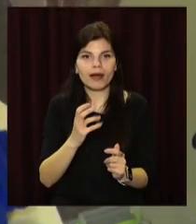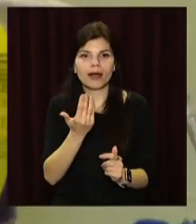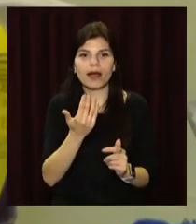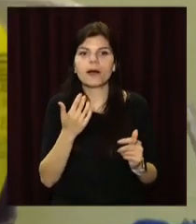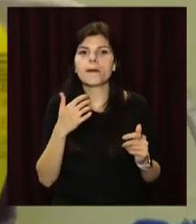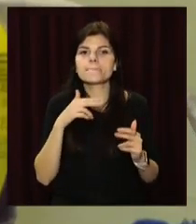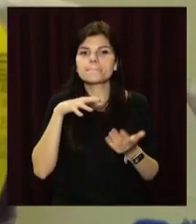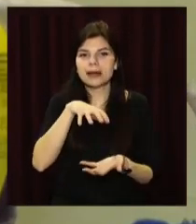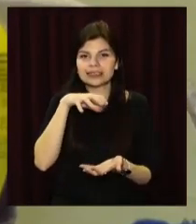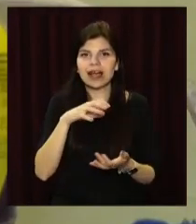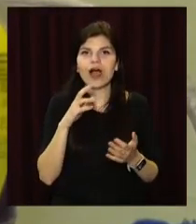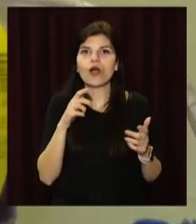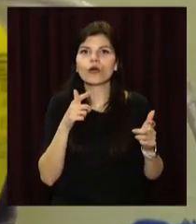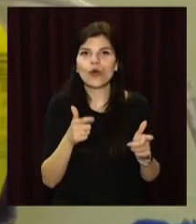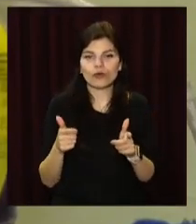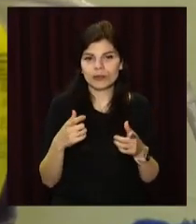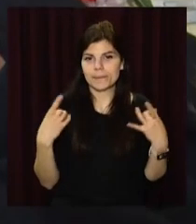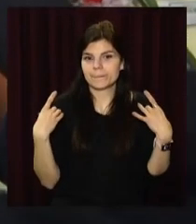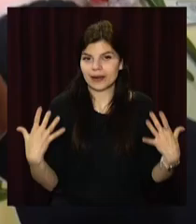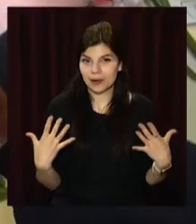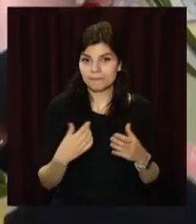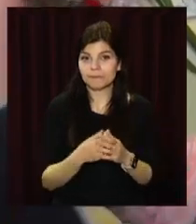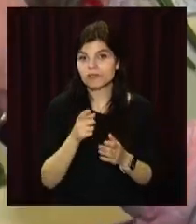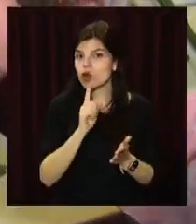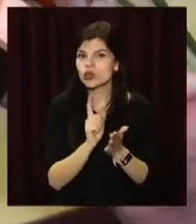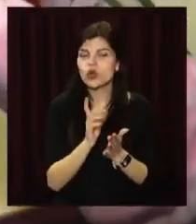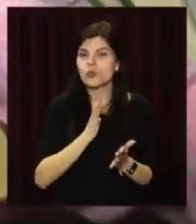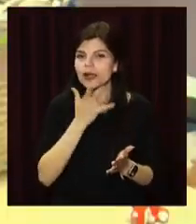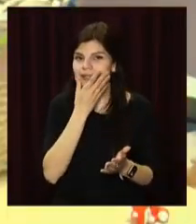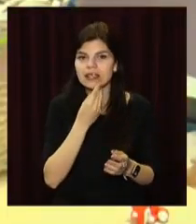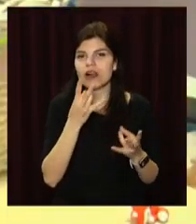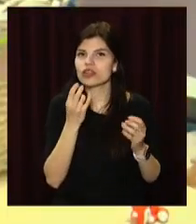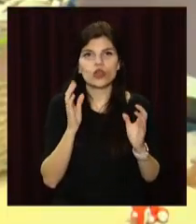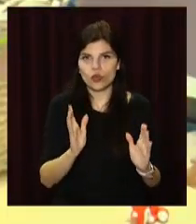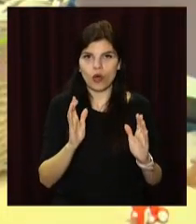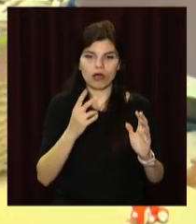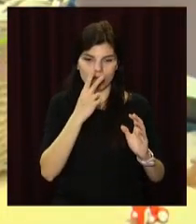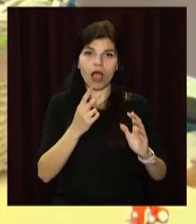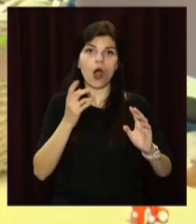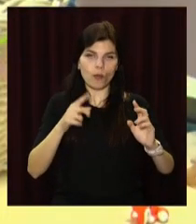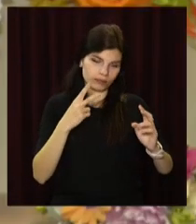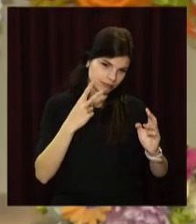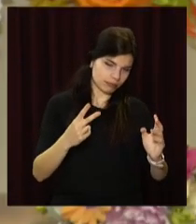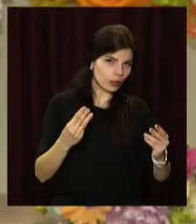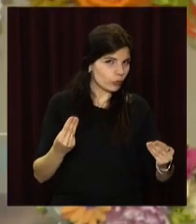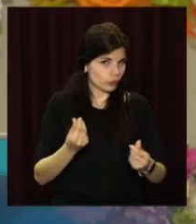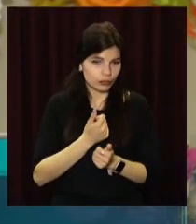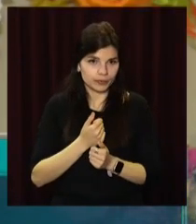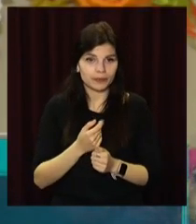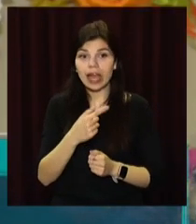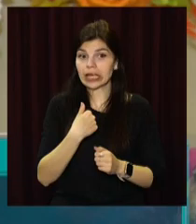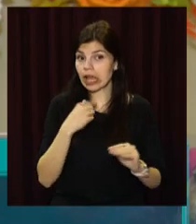кошика. Дев'ятирічна Кароліна переконана – пасхальні кошики мають бути не тільки місткими, а й дарувати естетичне задоволення. Я